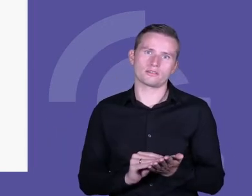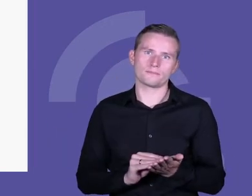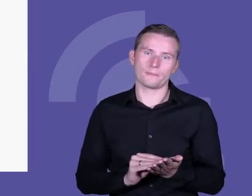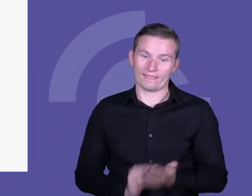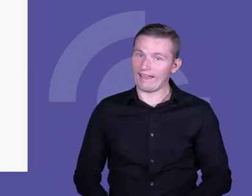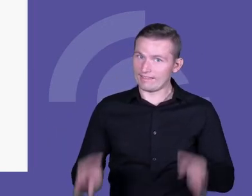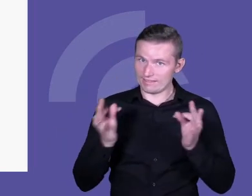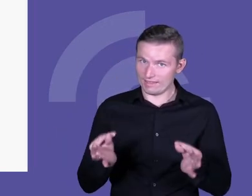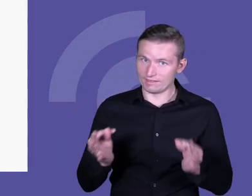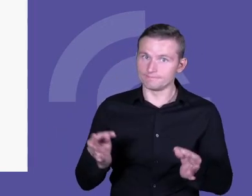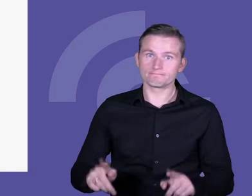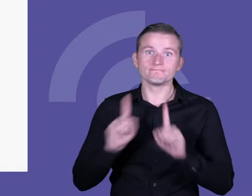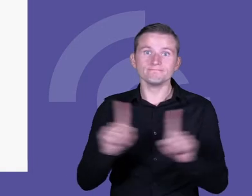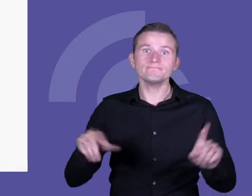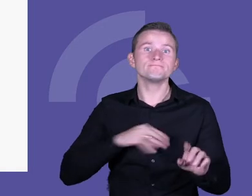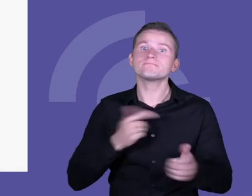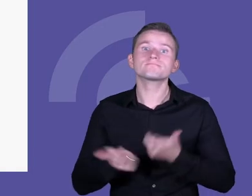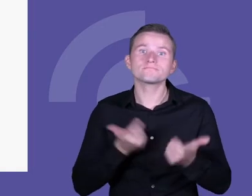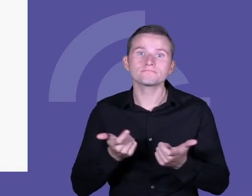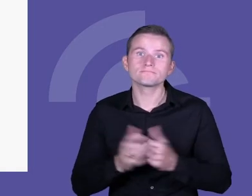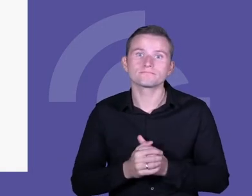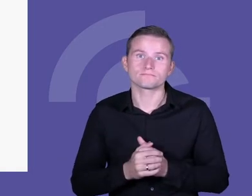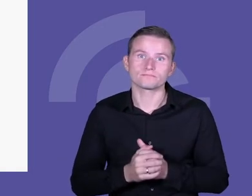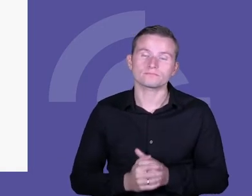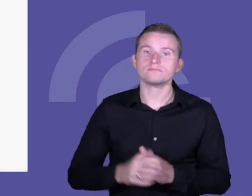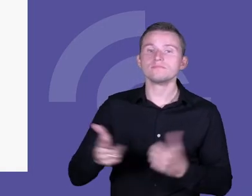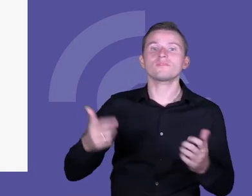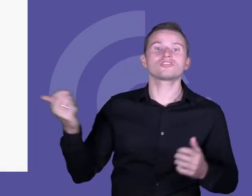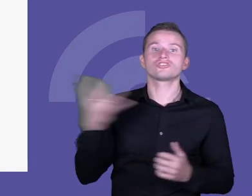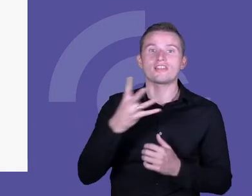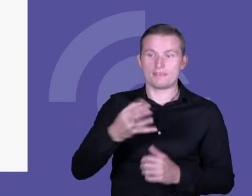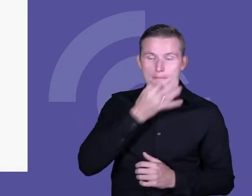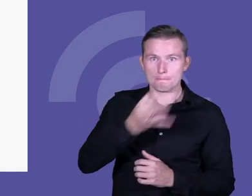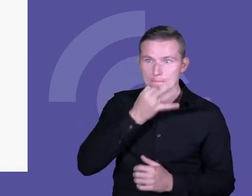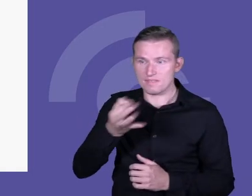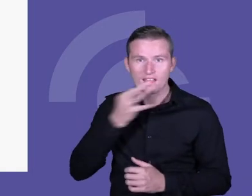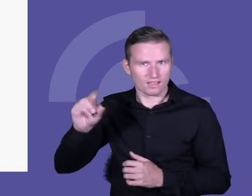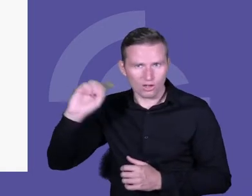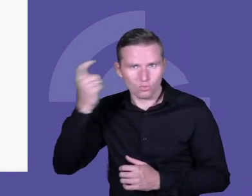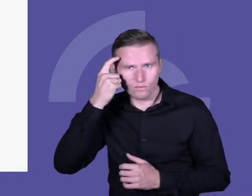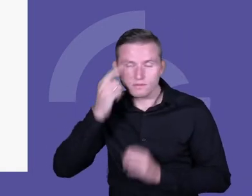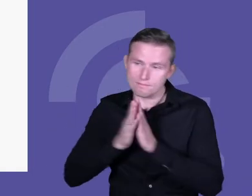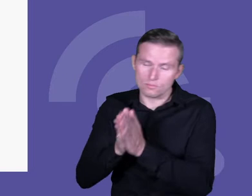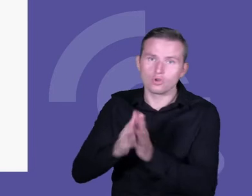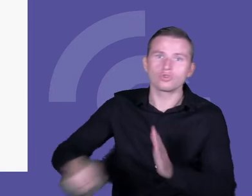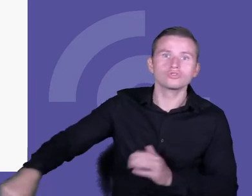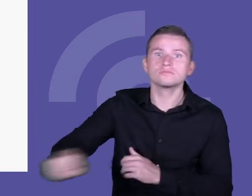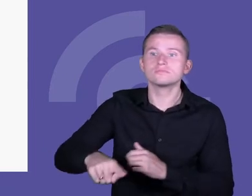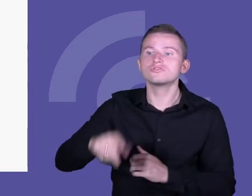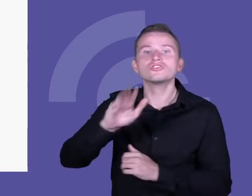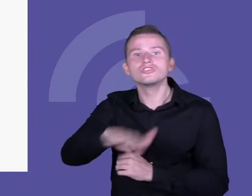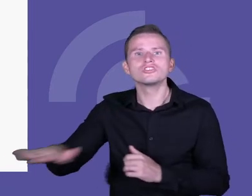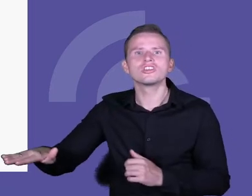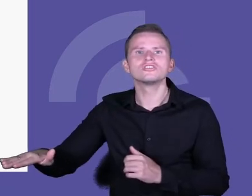taki nauczyciel może na przykład zadać dzieciom cztery pytania kluczowe, poprość o to, by dzieci zrobiły wywiady z